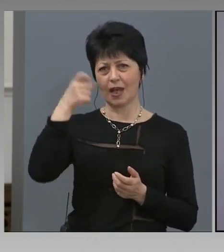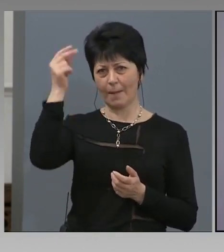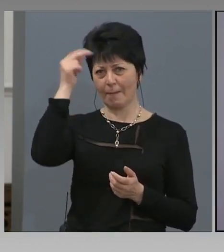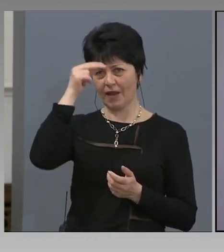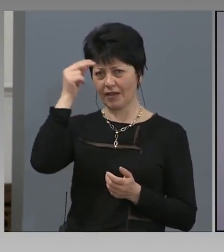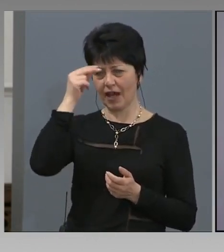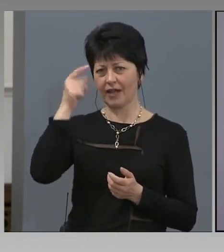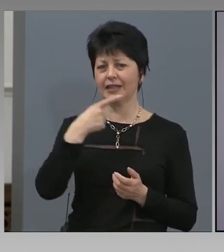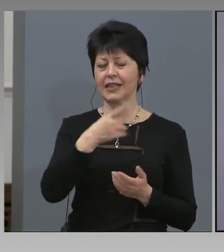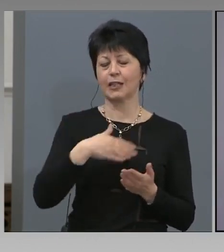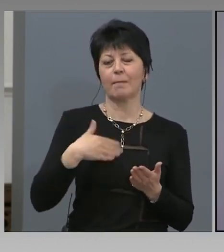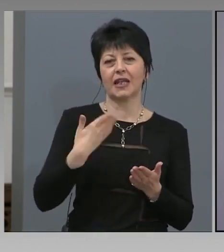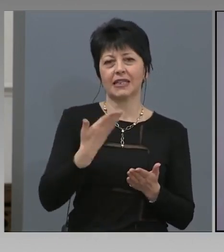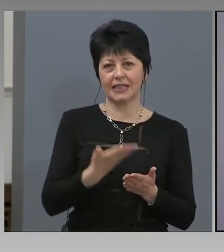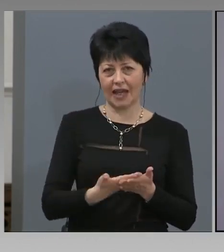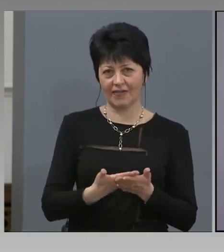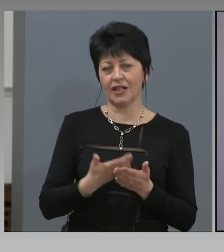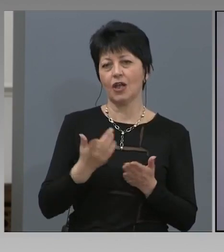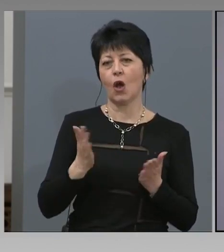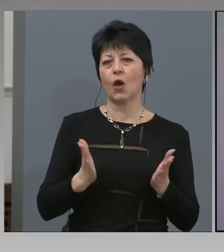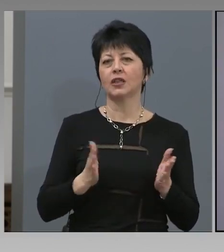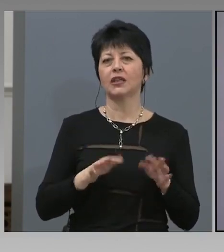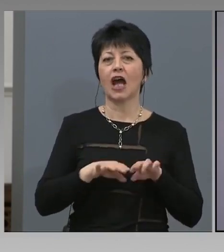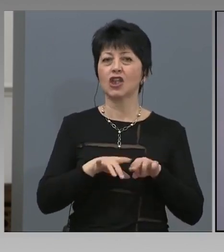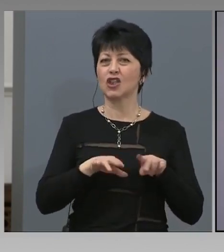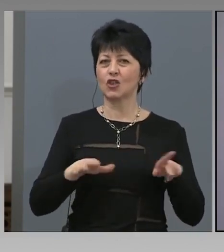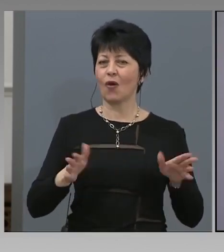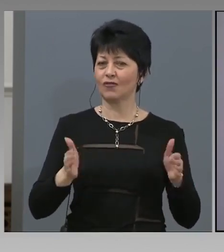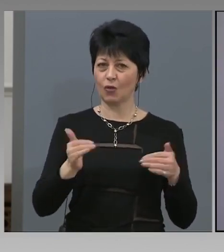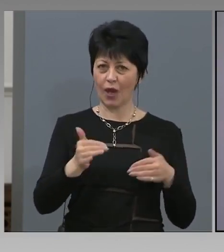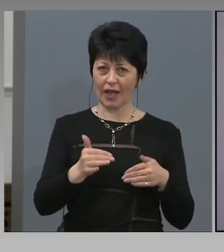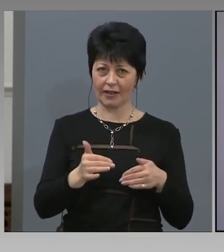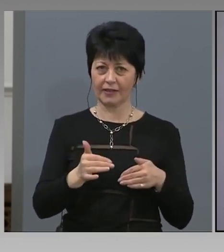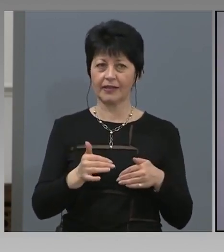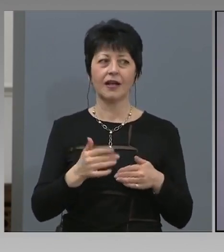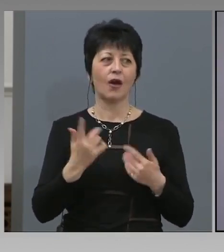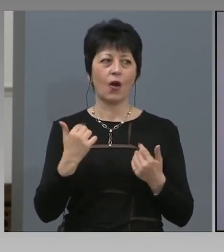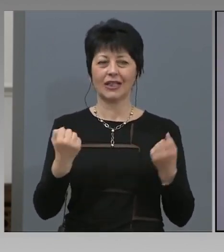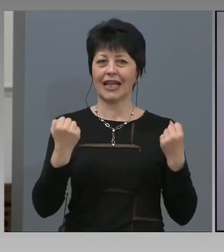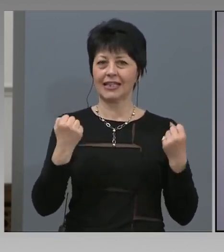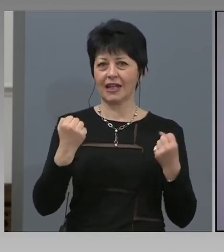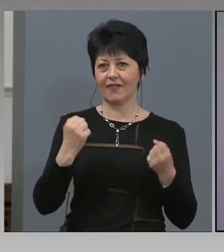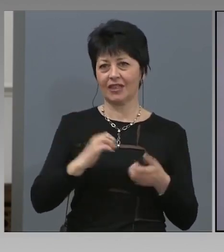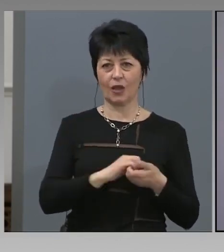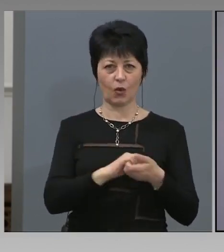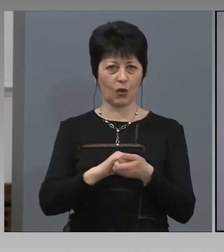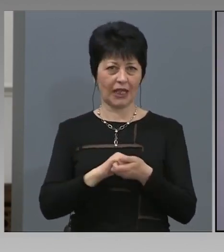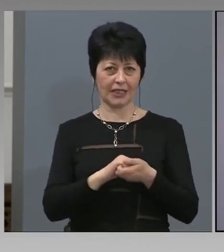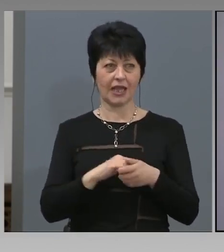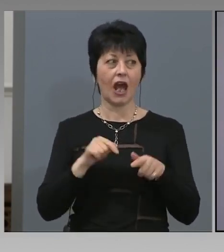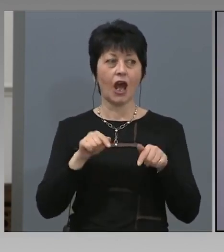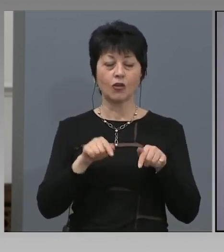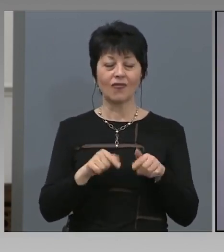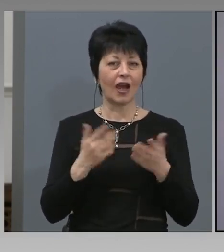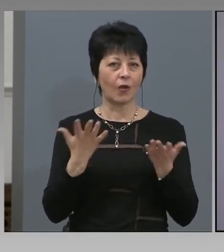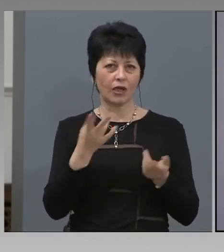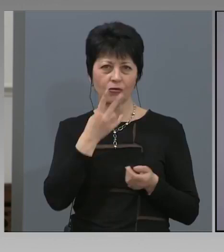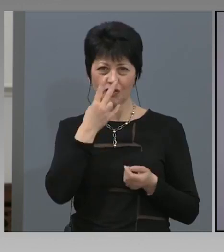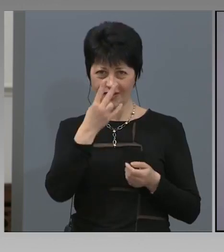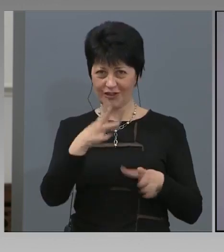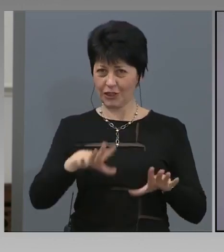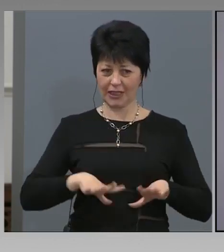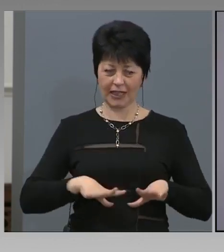световния софтуер ЕСРИ, които са утвърдени от Световната здравна организация. Тоест това, което ще виждат гражданите